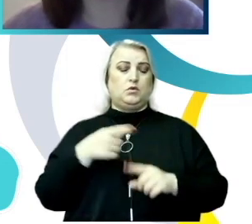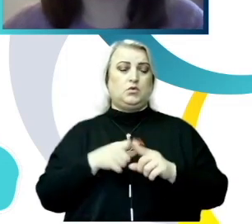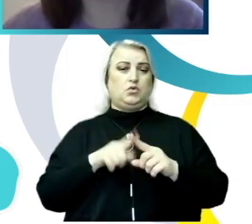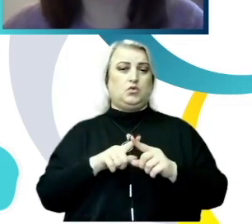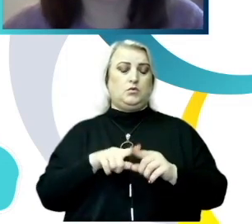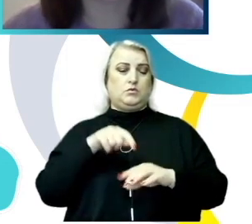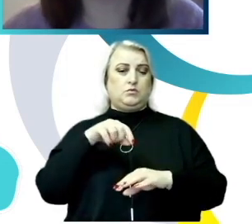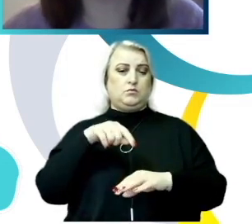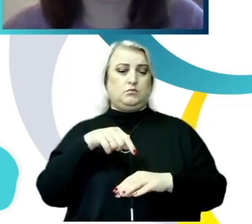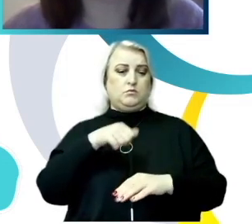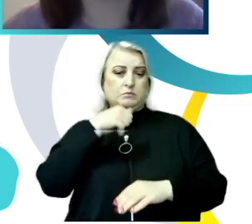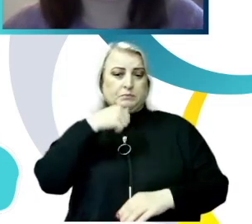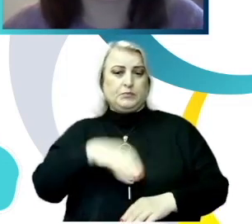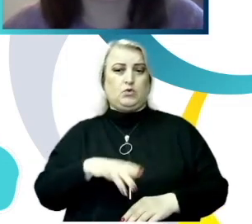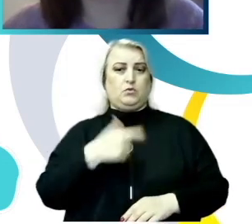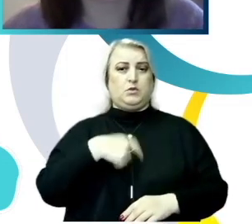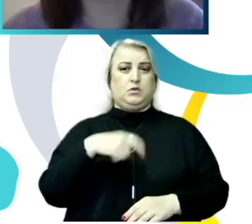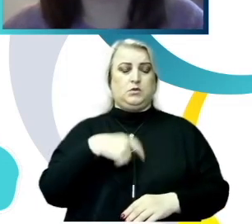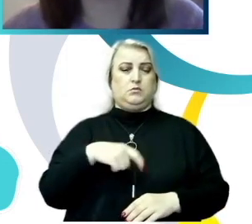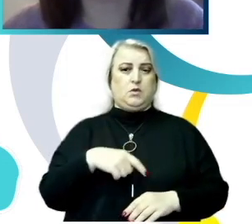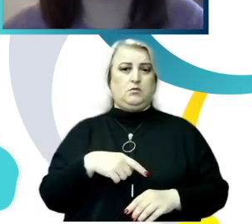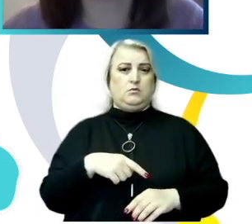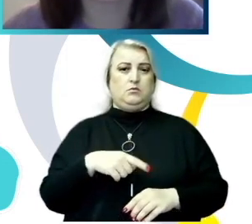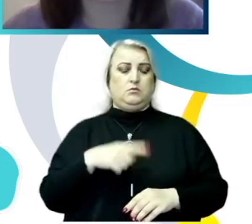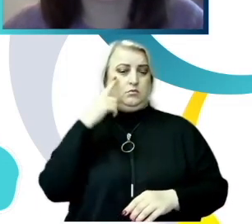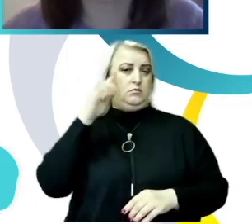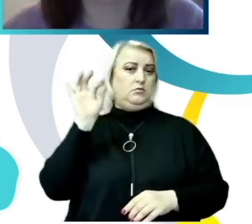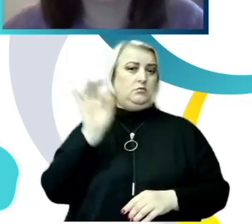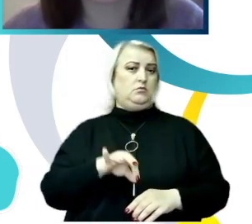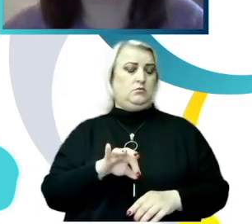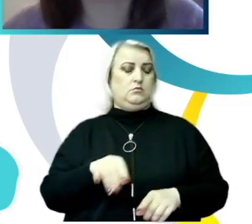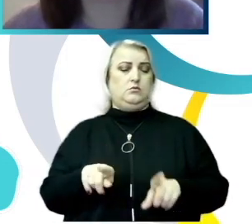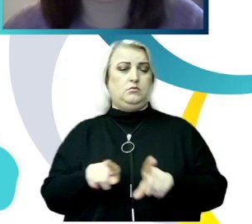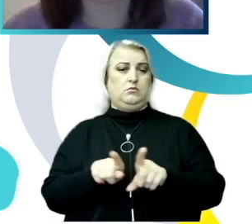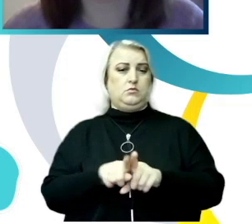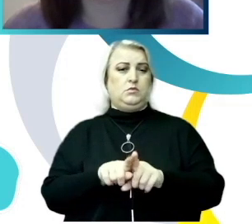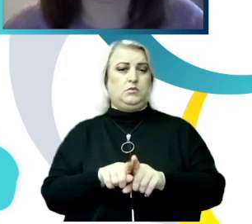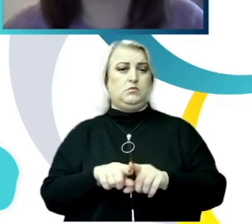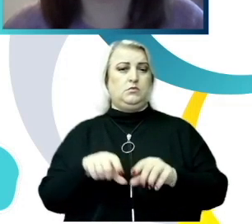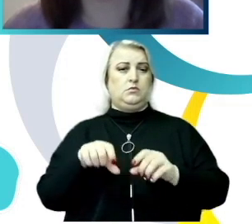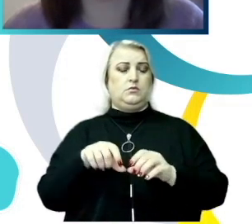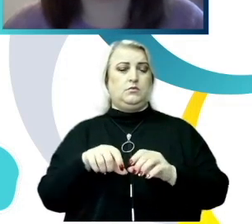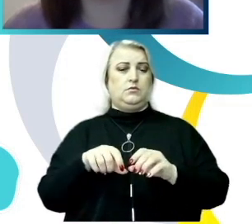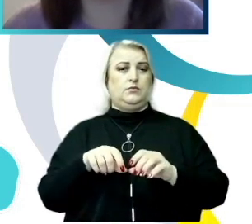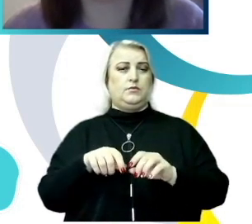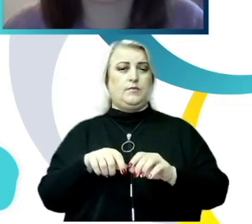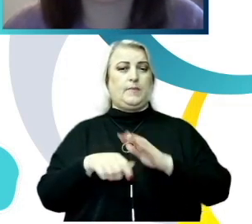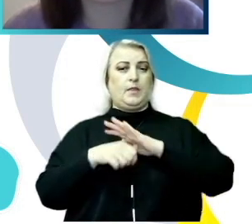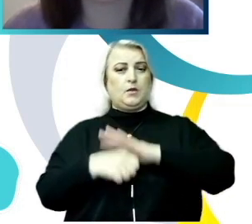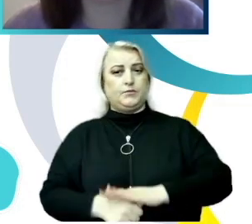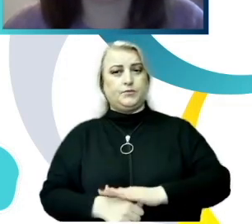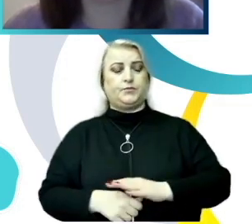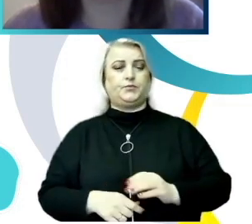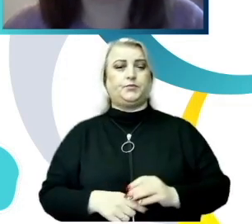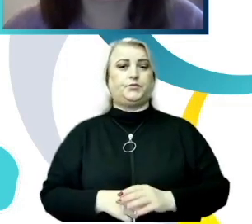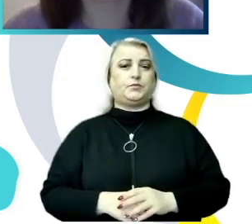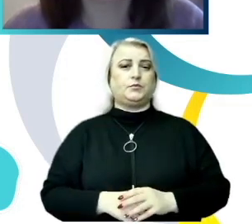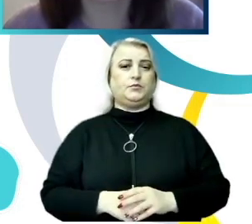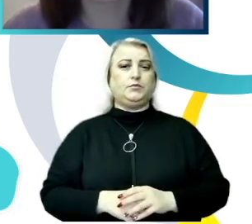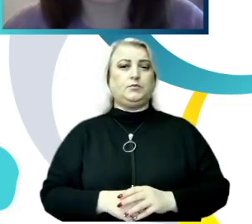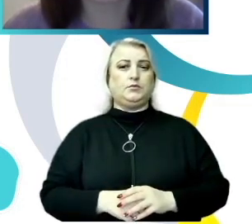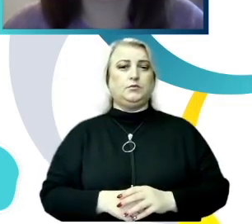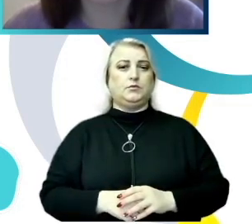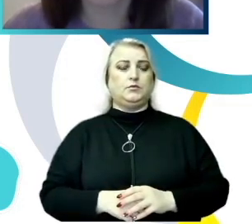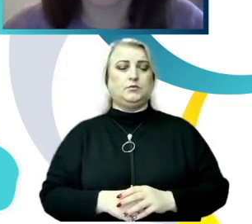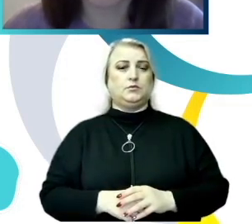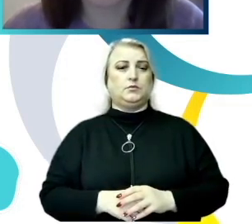cel mai des cu astfel de situații de abuz, cu astfel de situații nocive în mediul de studii. ceea